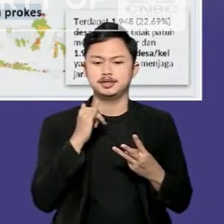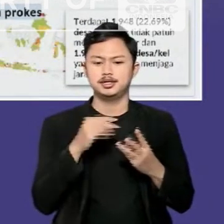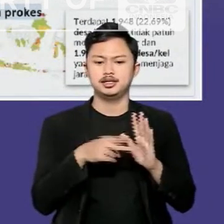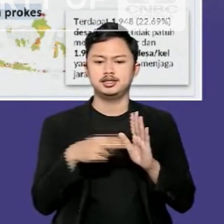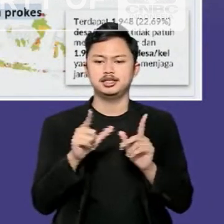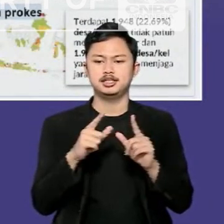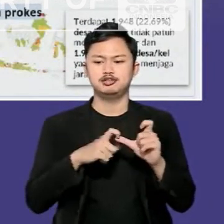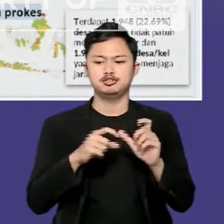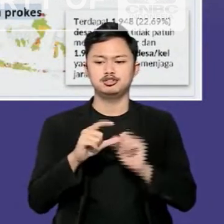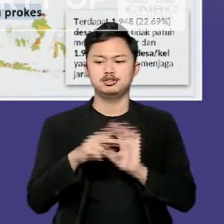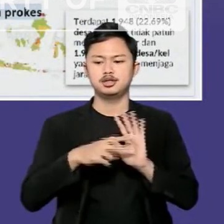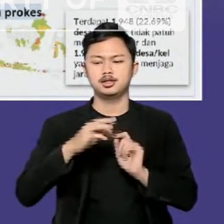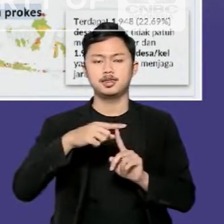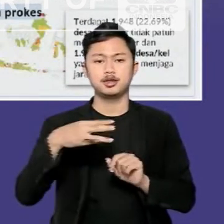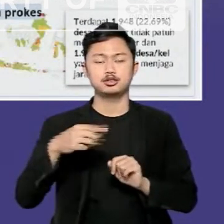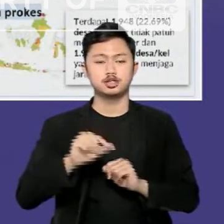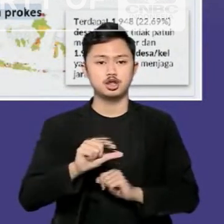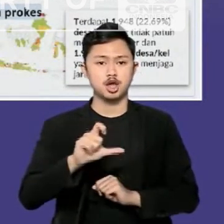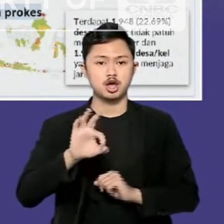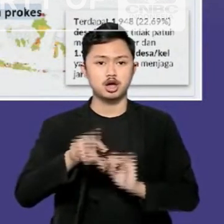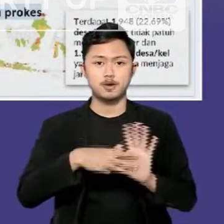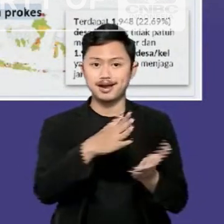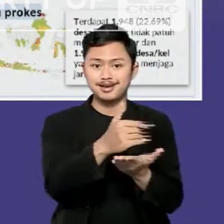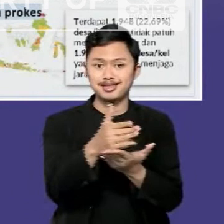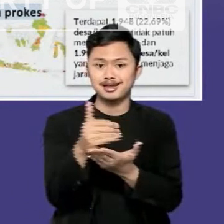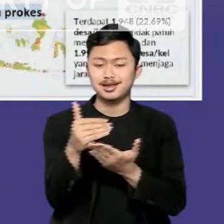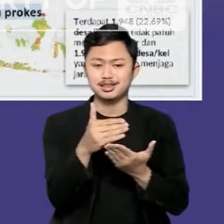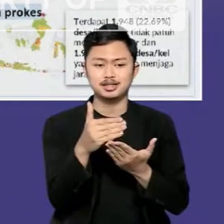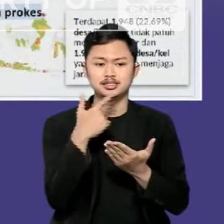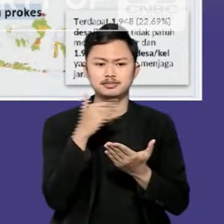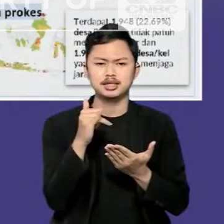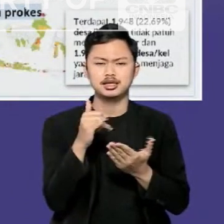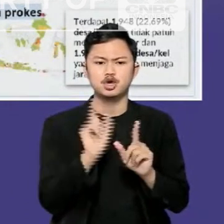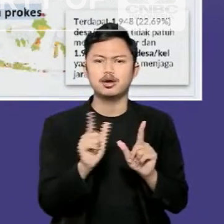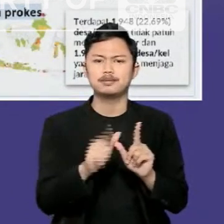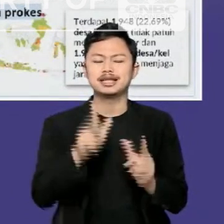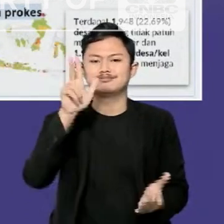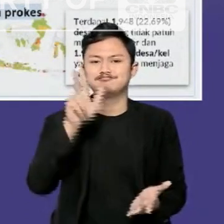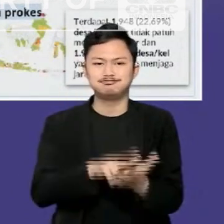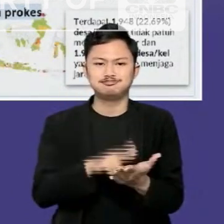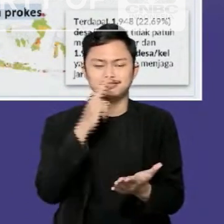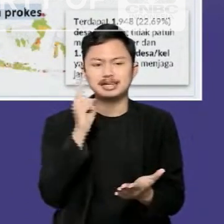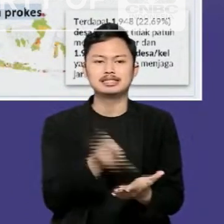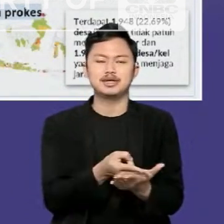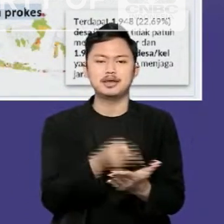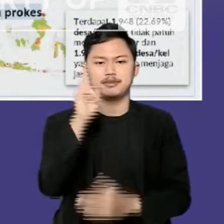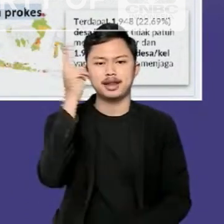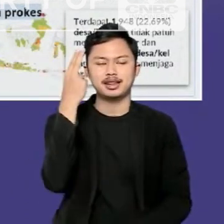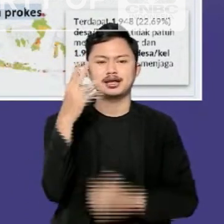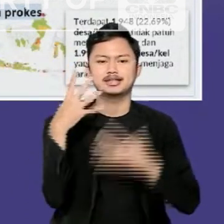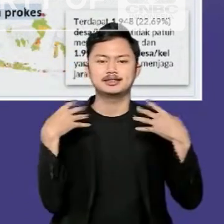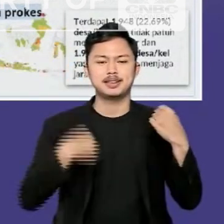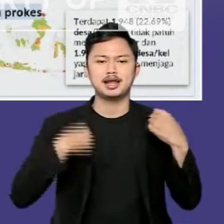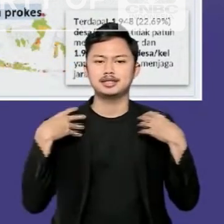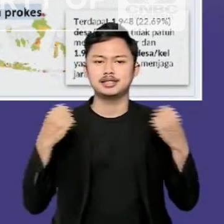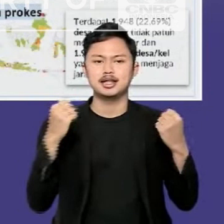.com yang menghimpun data dari rilis resmi instansi kesehatan pemerintah di berbagai